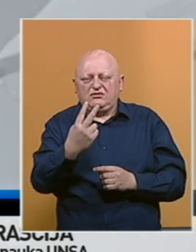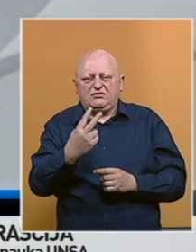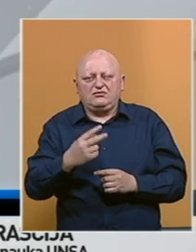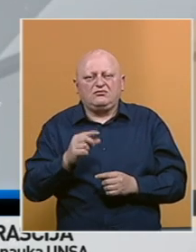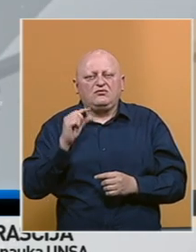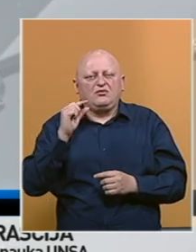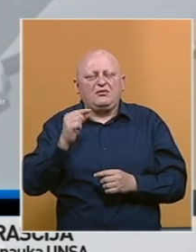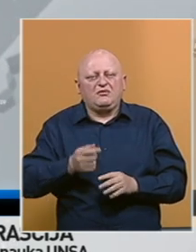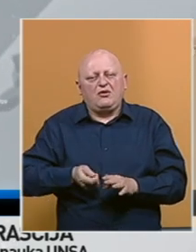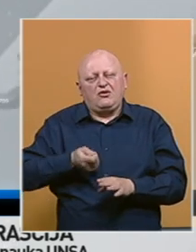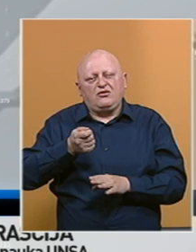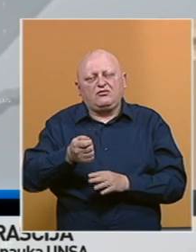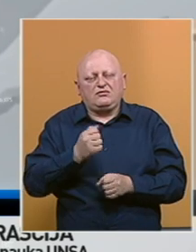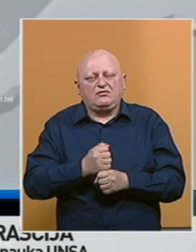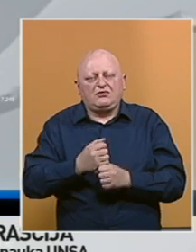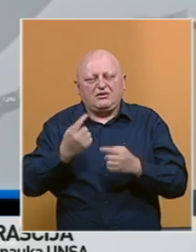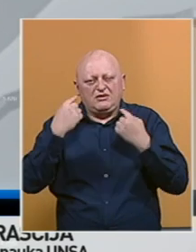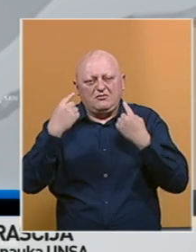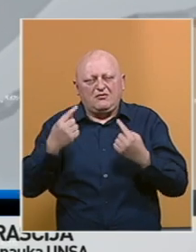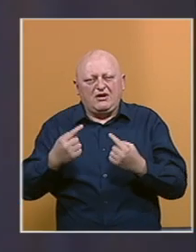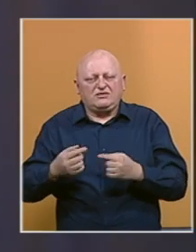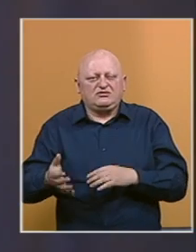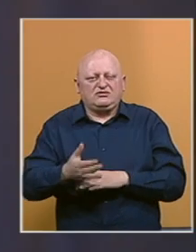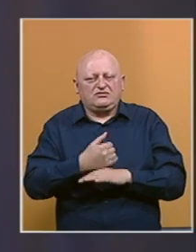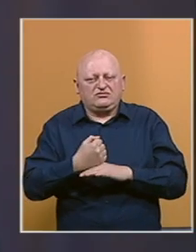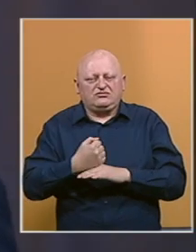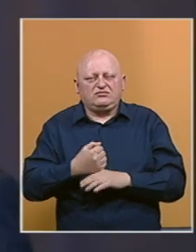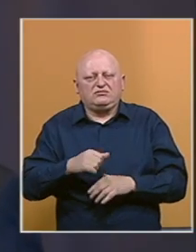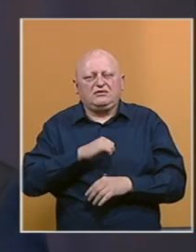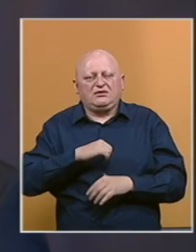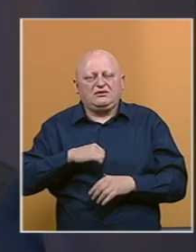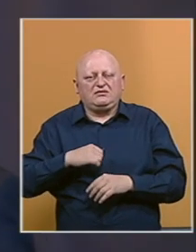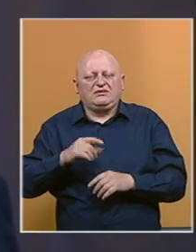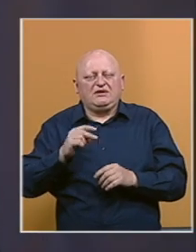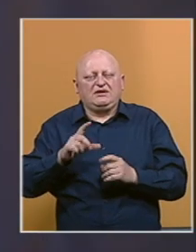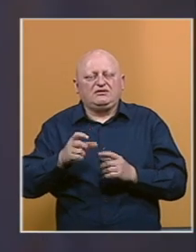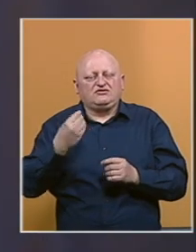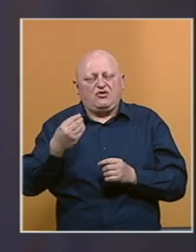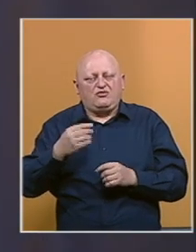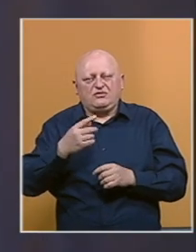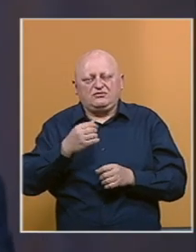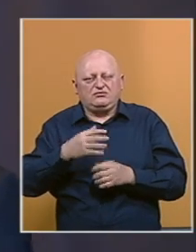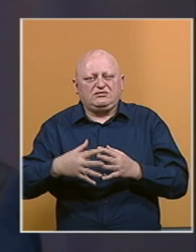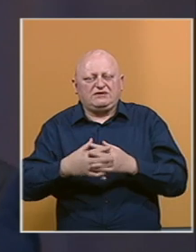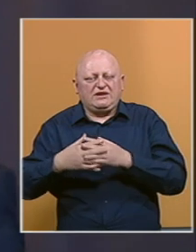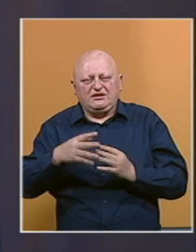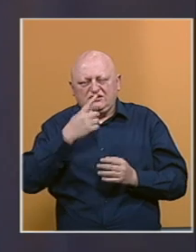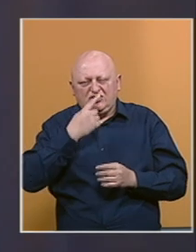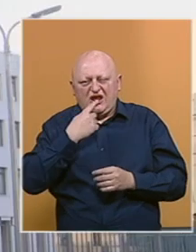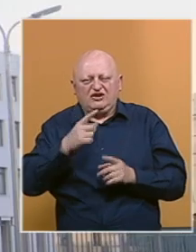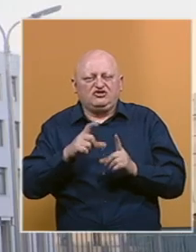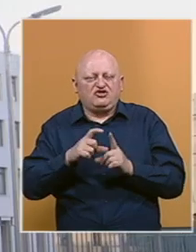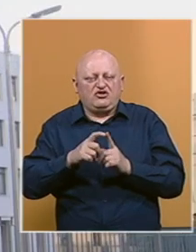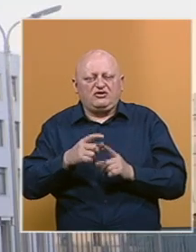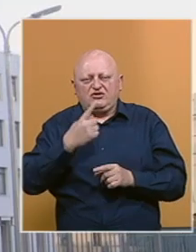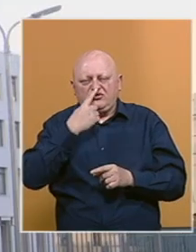u minimalna ulaganja postižu maksimalni etik. Interes RS-a ostaje dobra saradnja sa Rusijom, tvrdi Milorad Dodik.